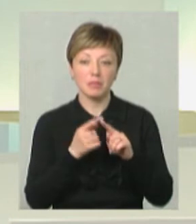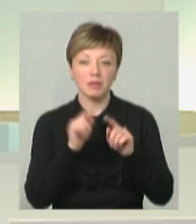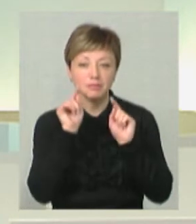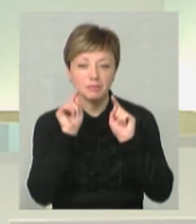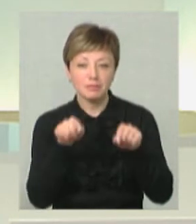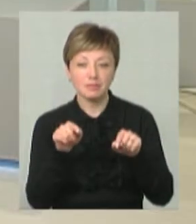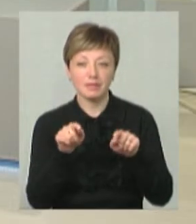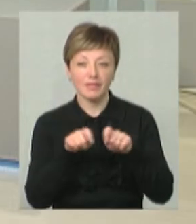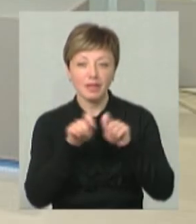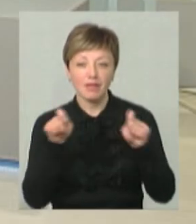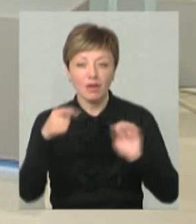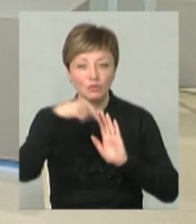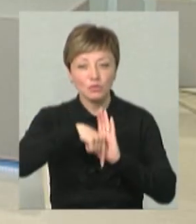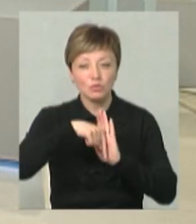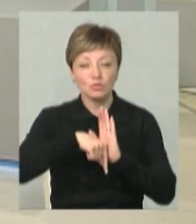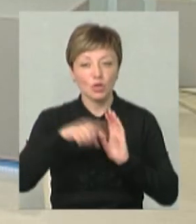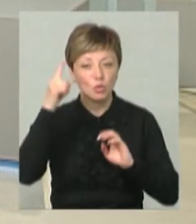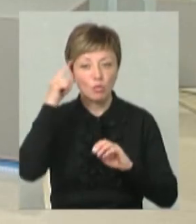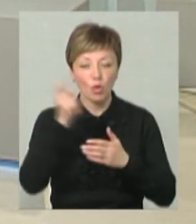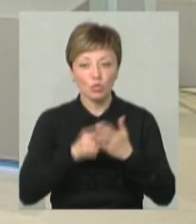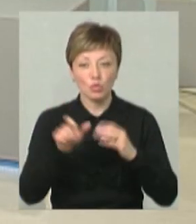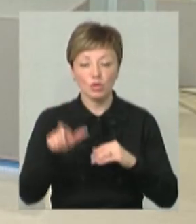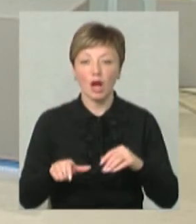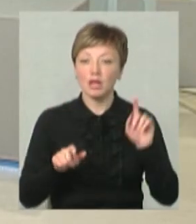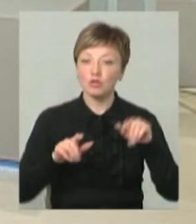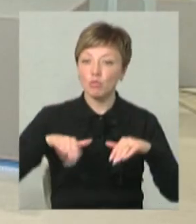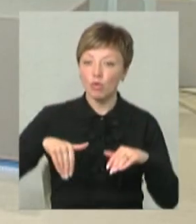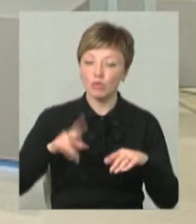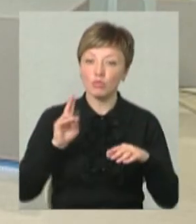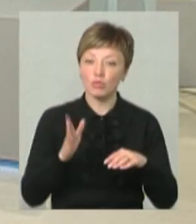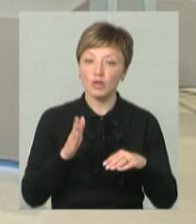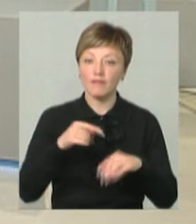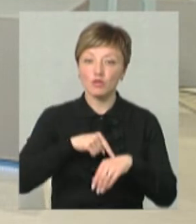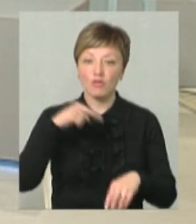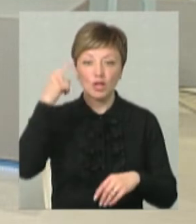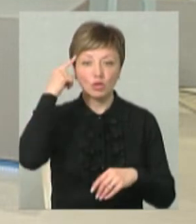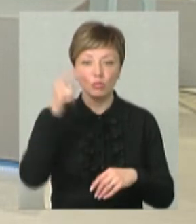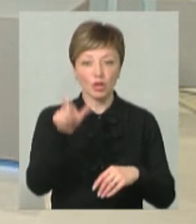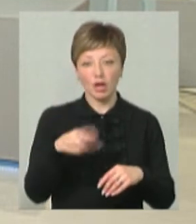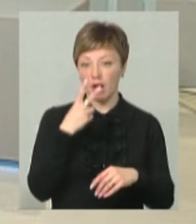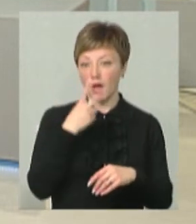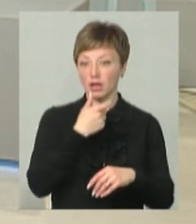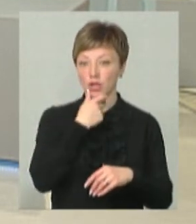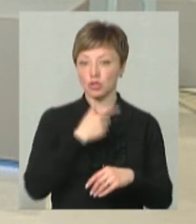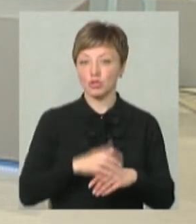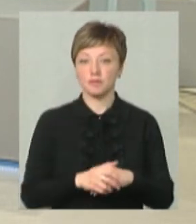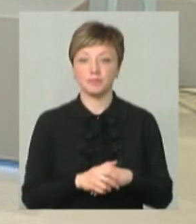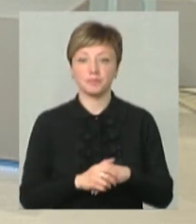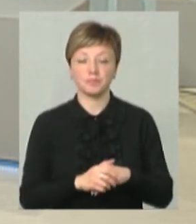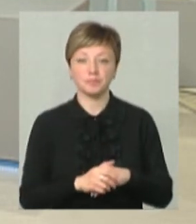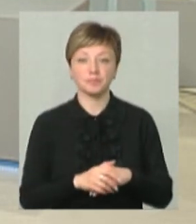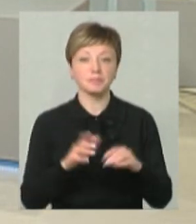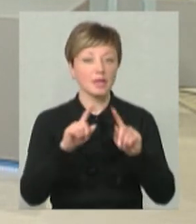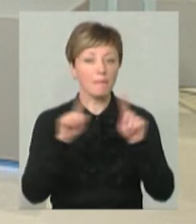відкривав те, не тільки те, що думає художник, а те, що потім буде відчувати і думати глядач. Власне кажучи,